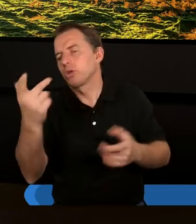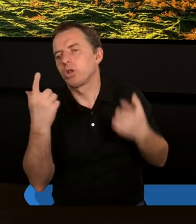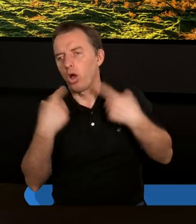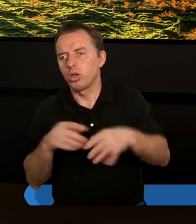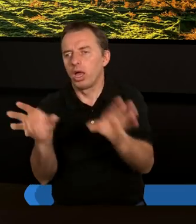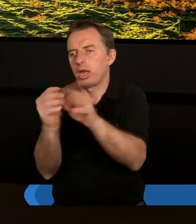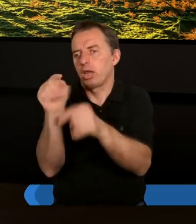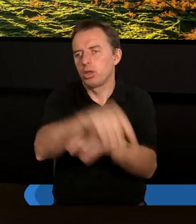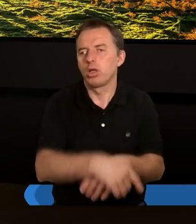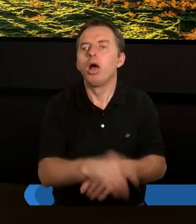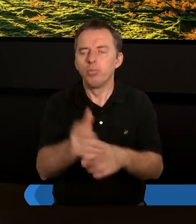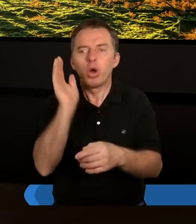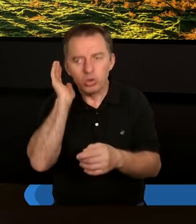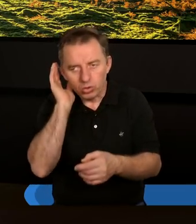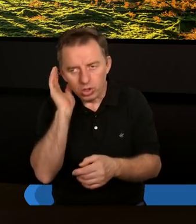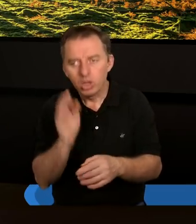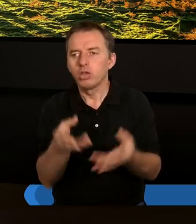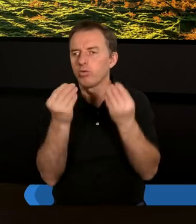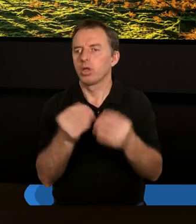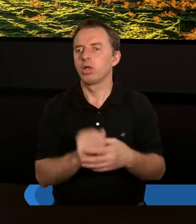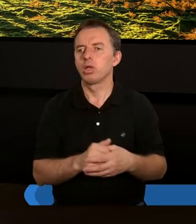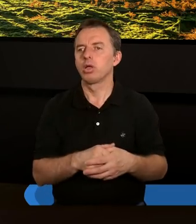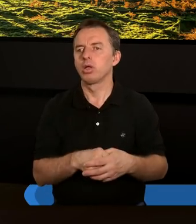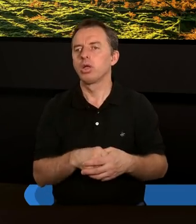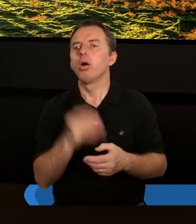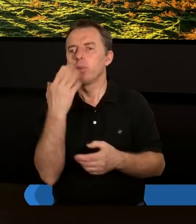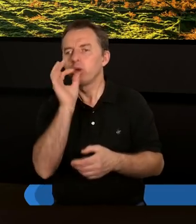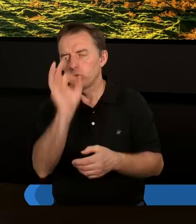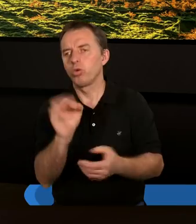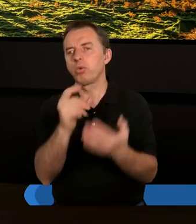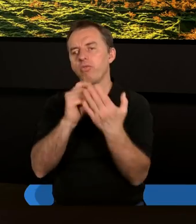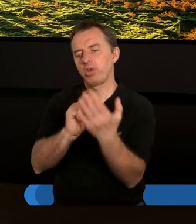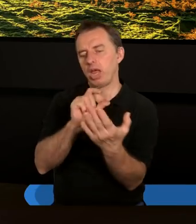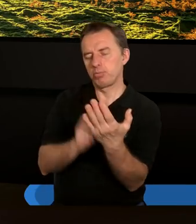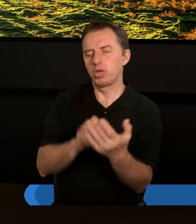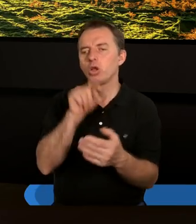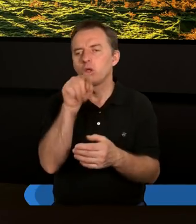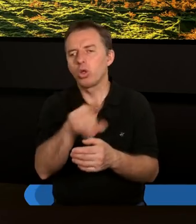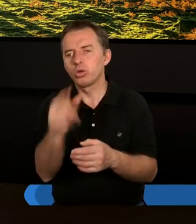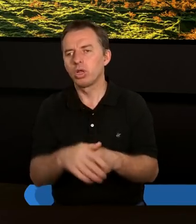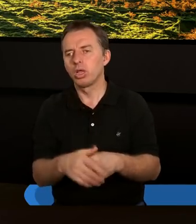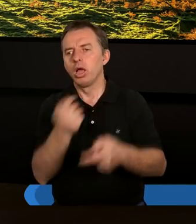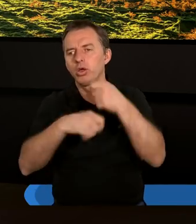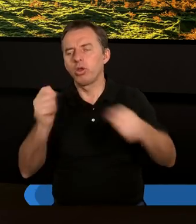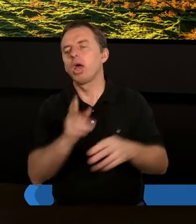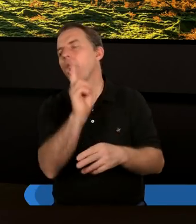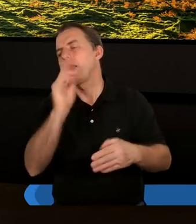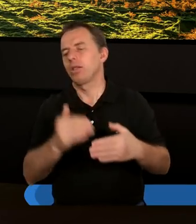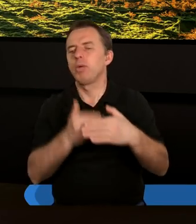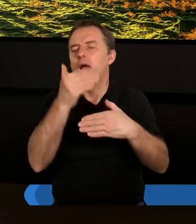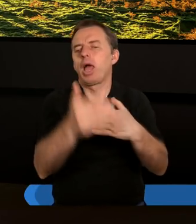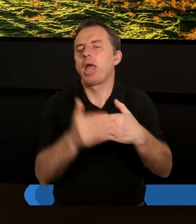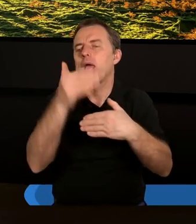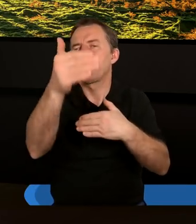czy trzecia osoba poszła z tobą. Jeżeli posłucha, to wspaniale. Bardzo lubię w tym fragmencie to, że drodzy, jakby na każdym